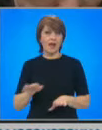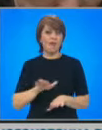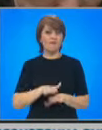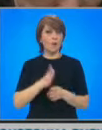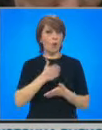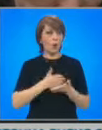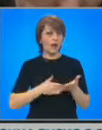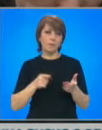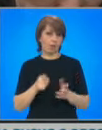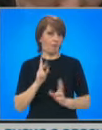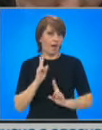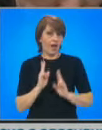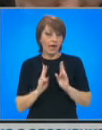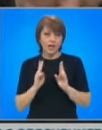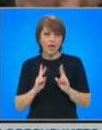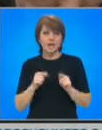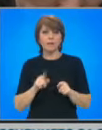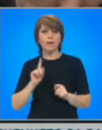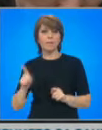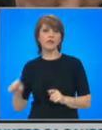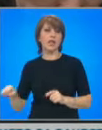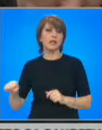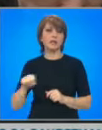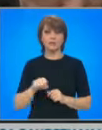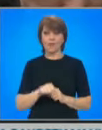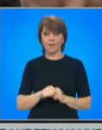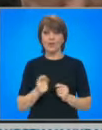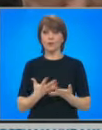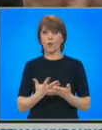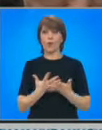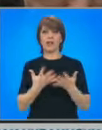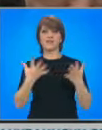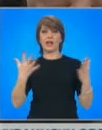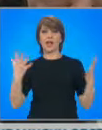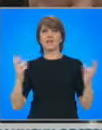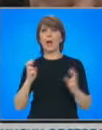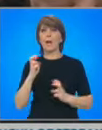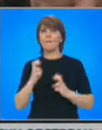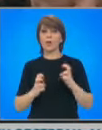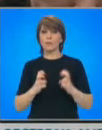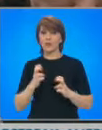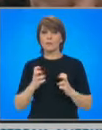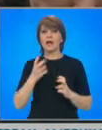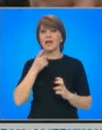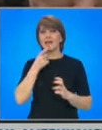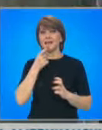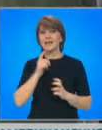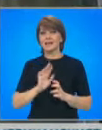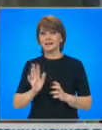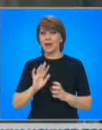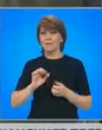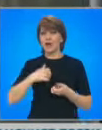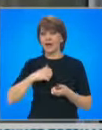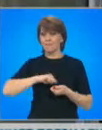стратегическо решение. То може да доведе и до изсветляване на производството, до ефективна борба с силата економика.